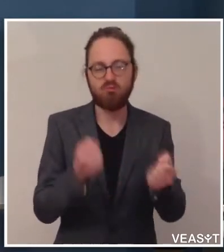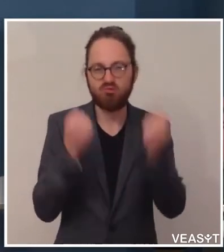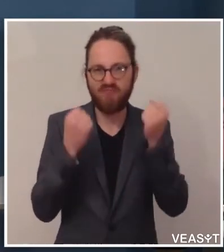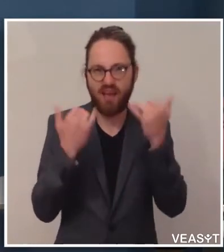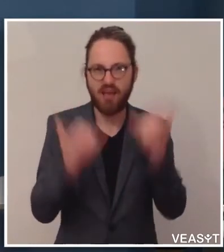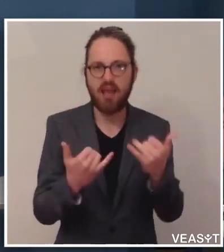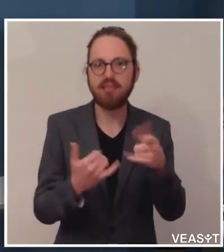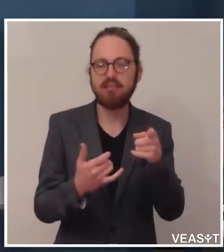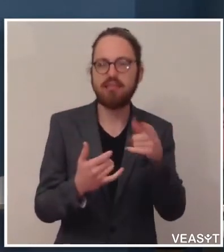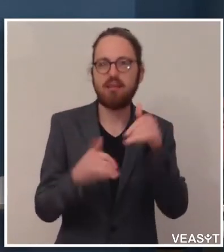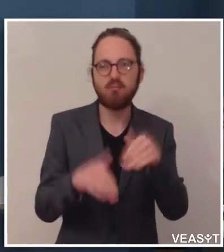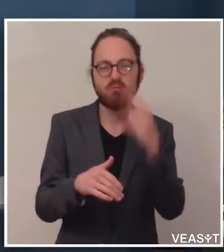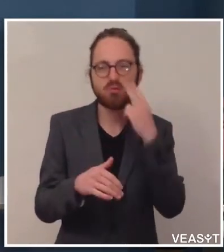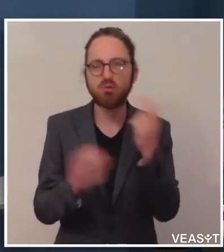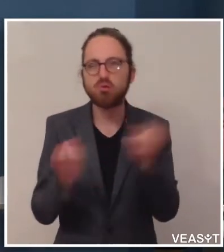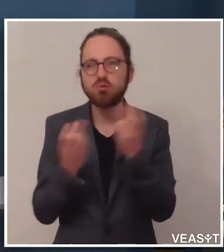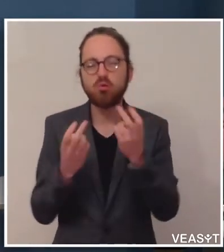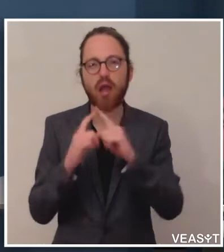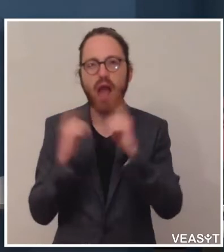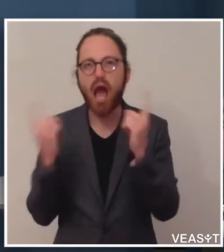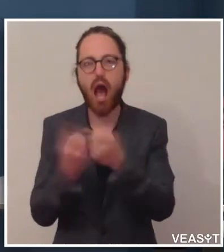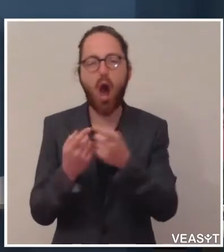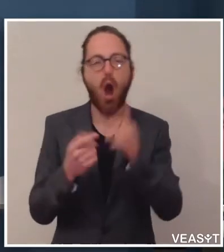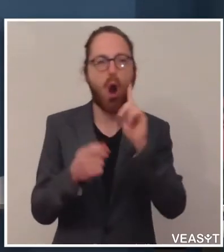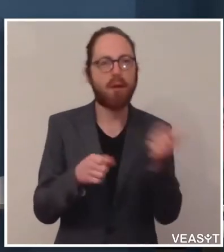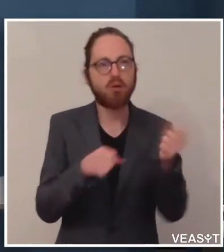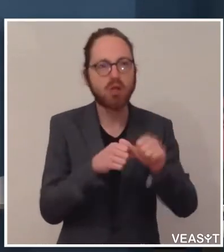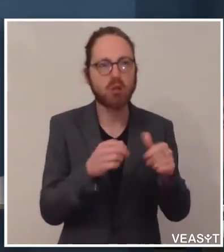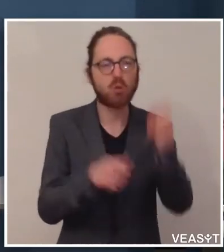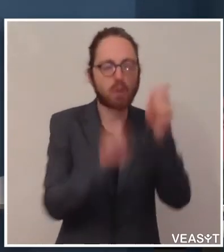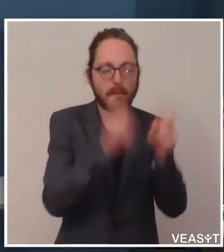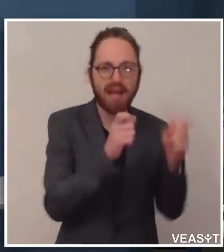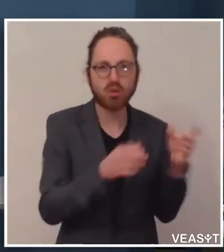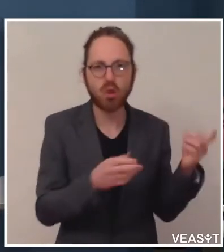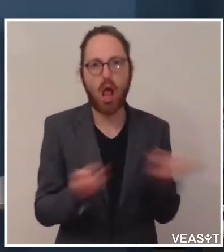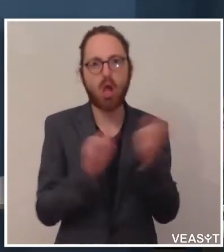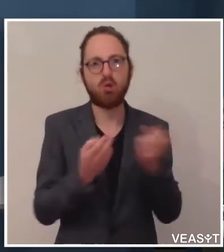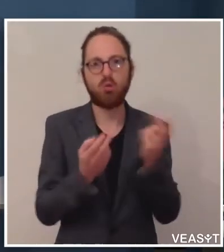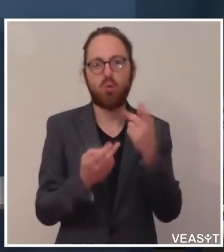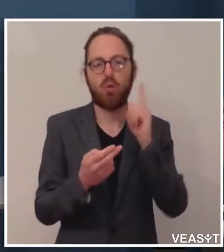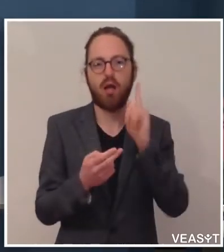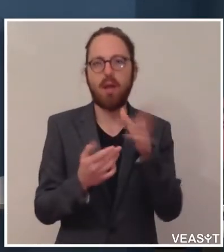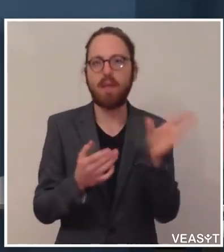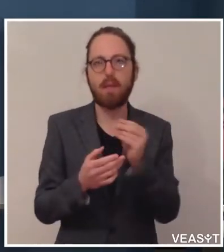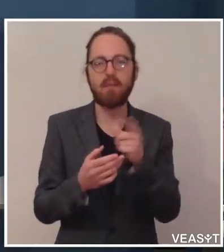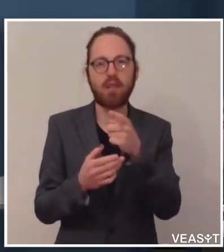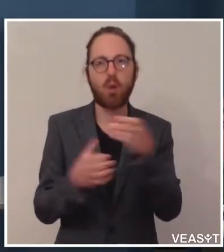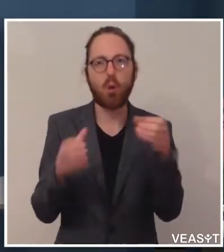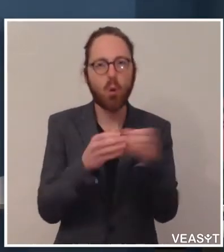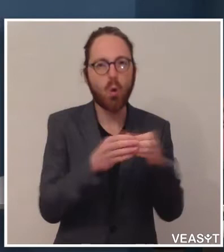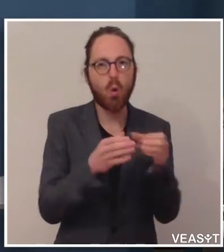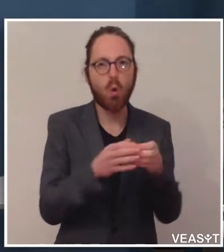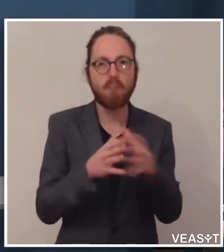gesagt, Räumlichkeiten suchen müssen, zusätzliches Personal suchen müssen, damit wir eben, wie gesagt, die Gruppengrößen verkleinern können. Und